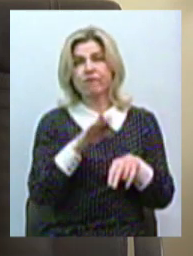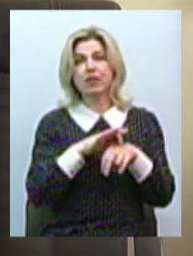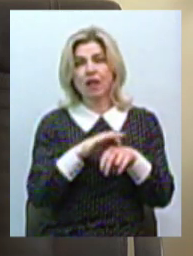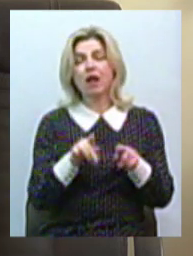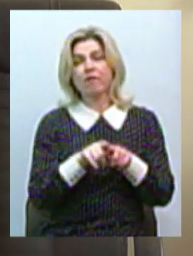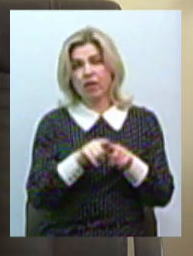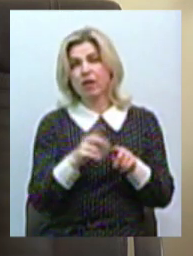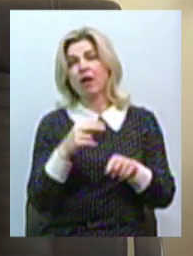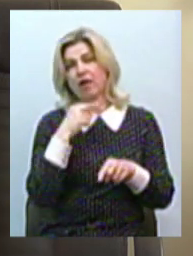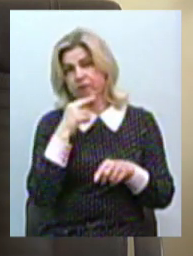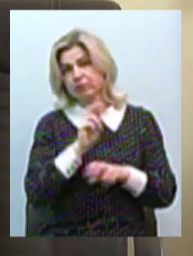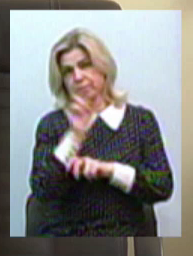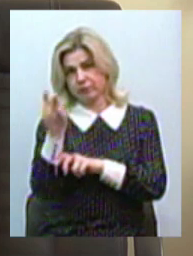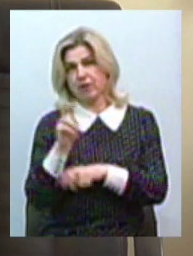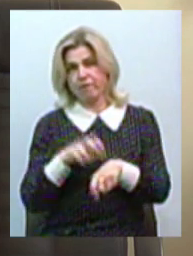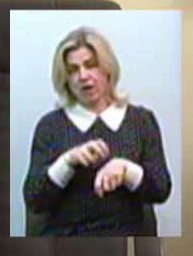звертатися до лікаря.